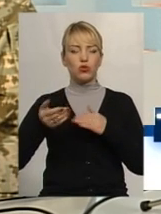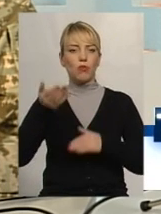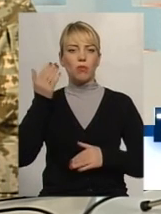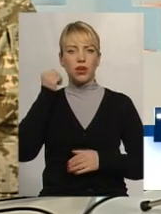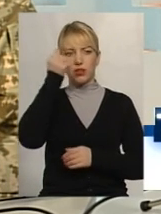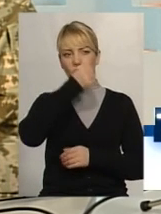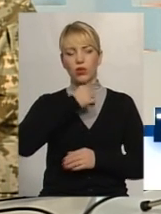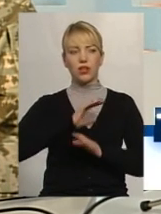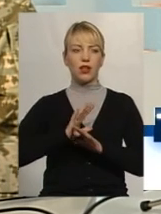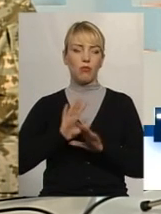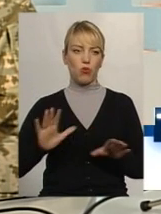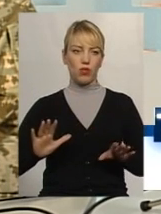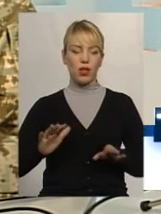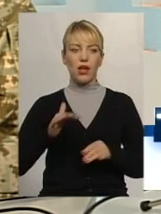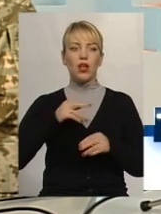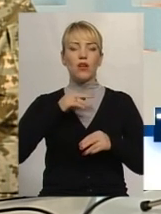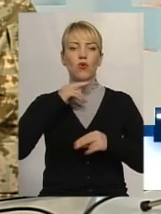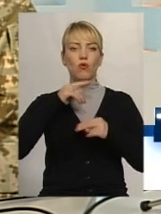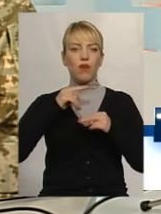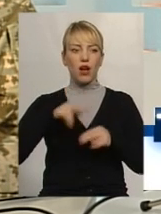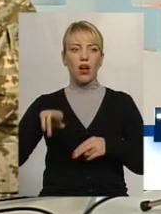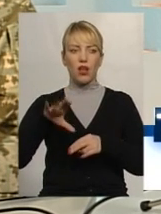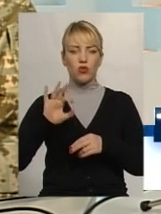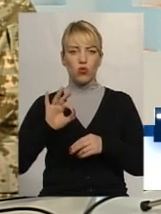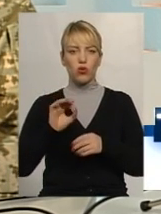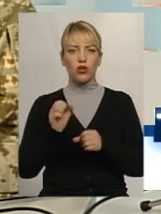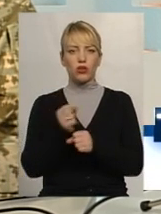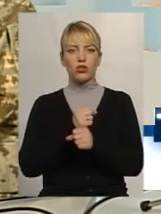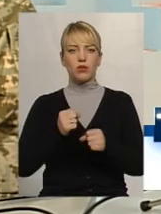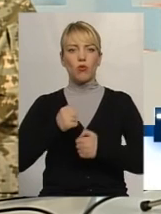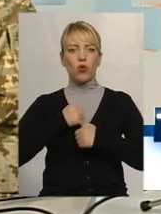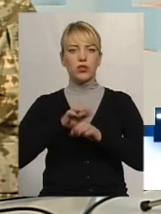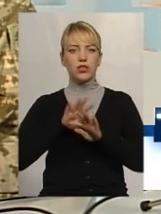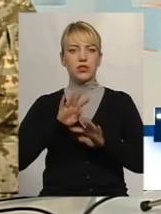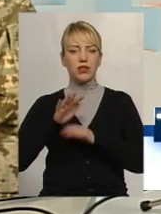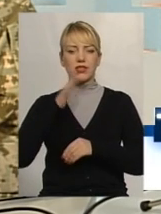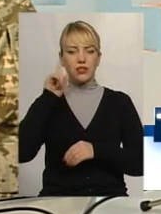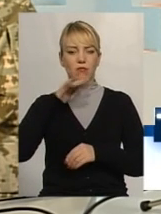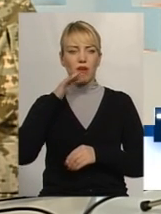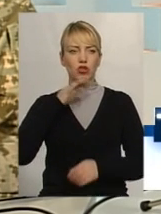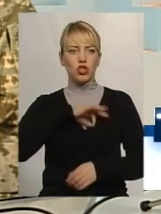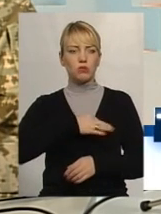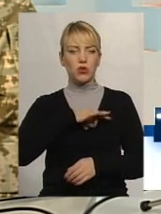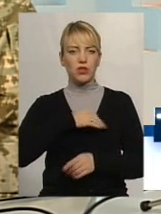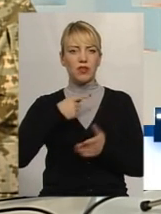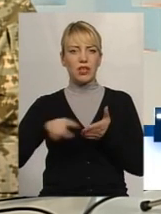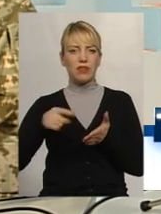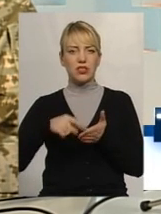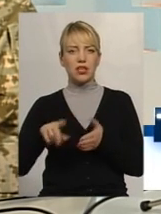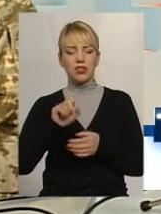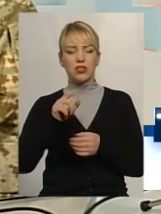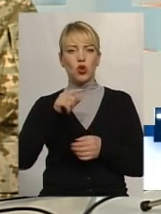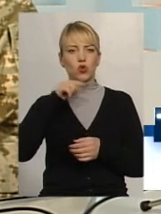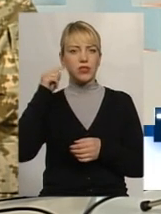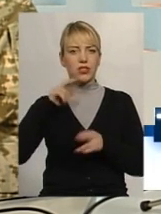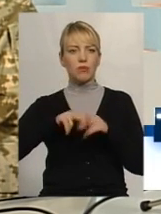не була достатня увага до збройних сил. Ми знаємо про велику кількість шпигунів і просто диверсантів з російськими паспортами, які